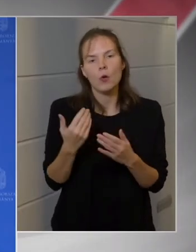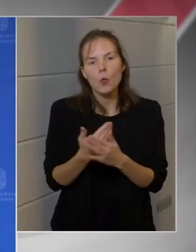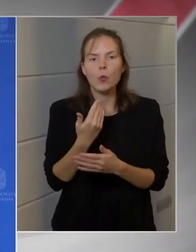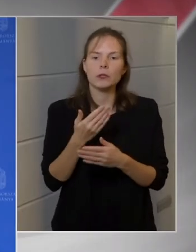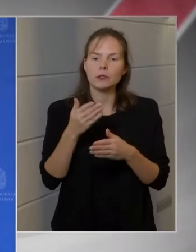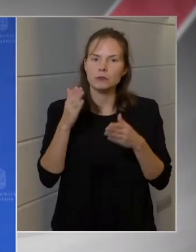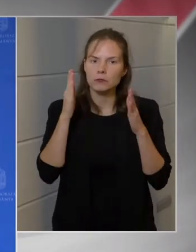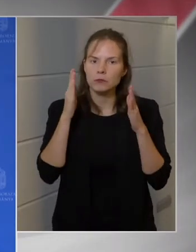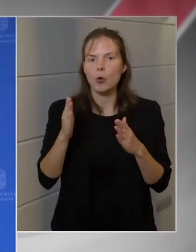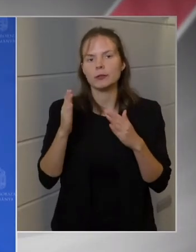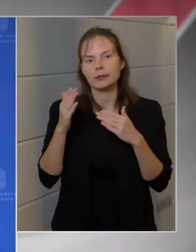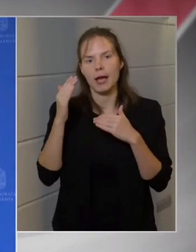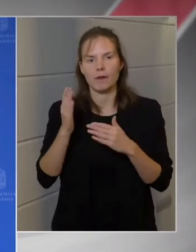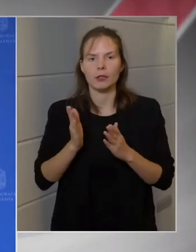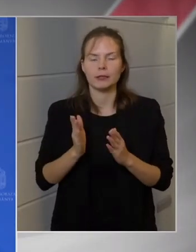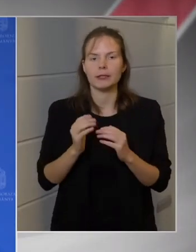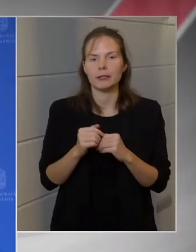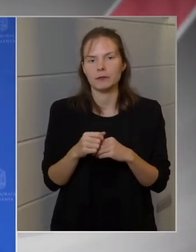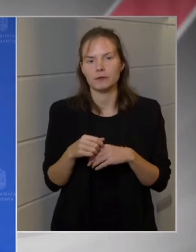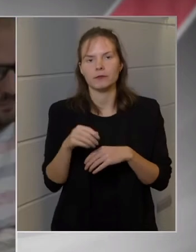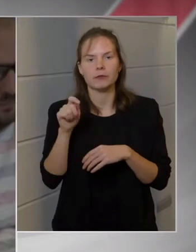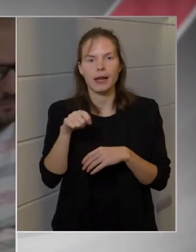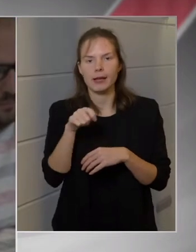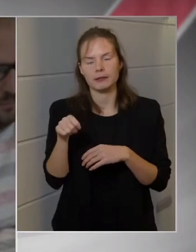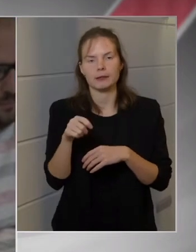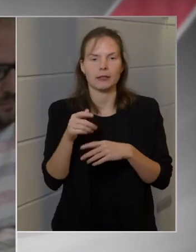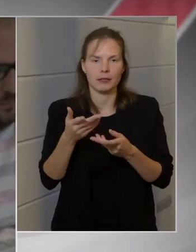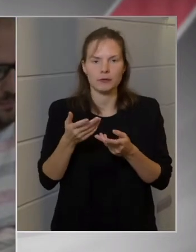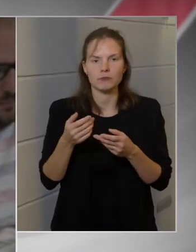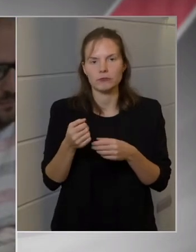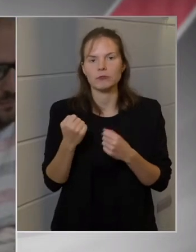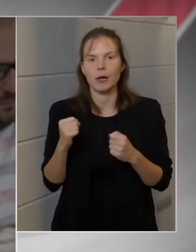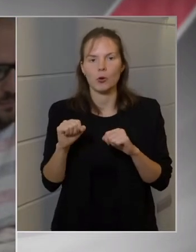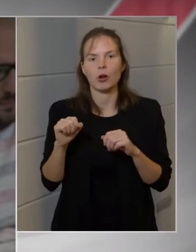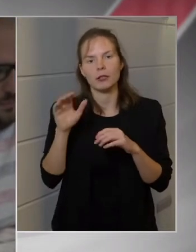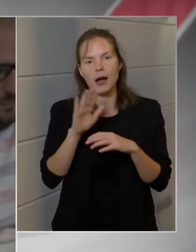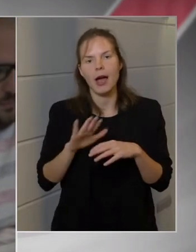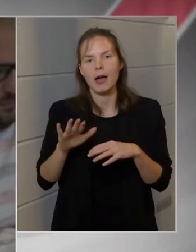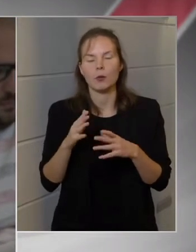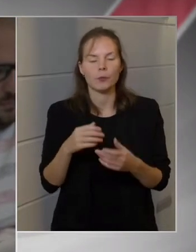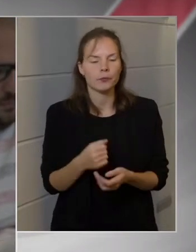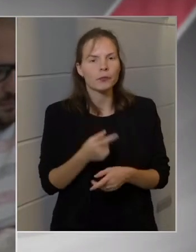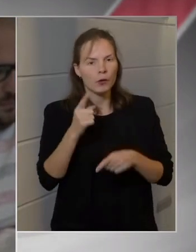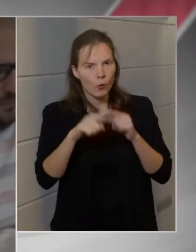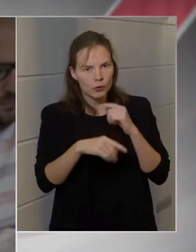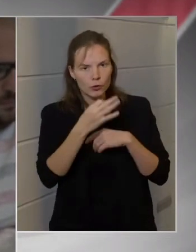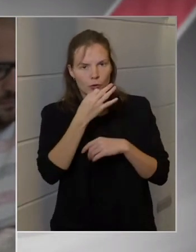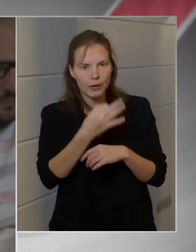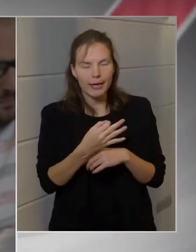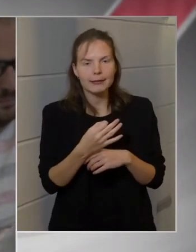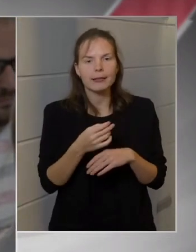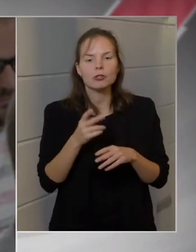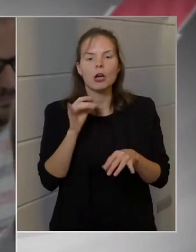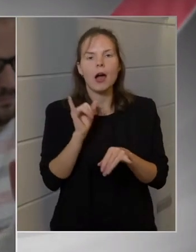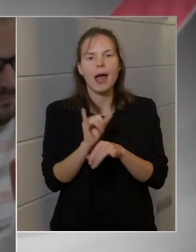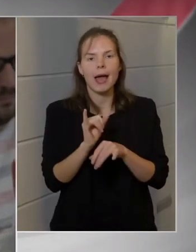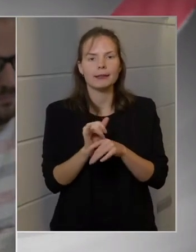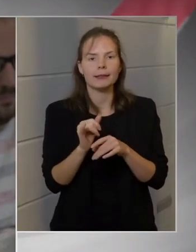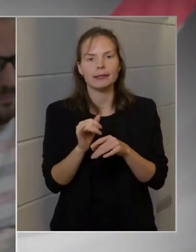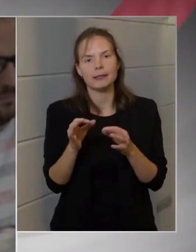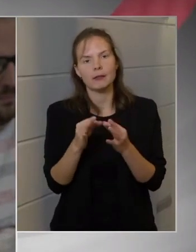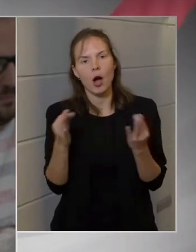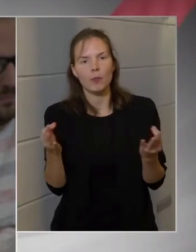politikai erő kellő súlyjal meg tud jelenni. Az utolsó kérdésem a heti naplókért meg, hogy tegyen föl.